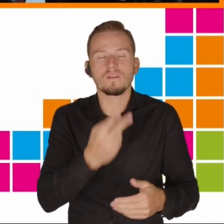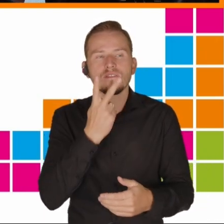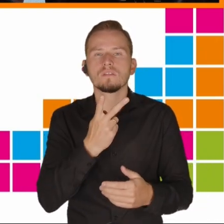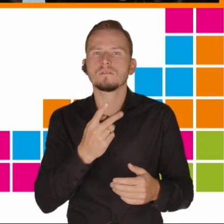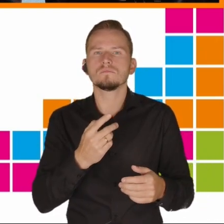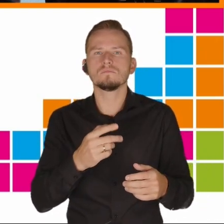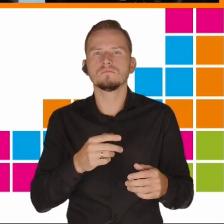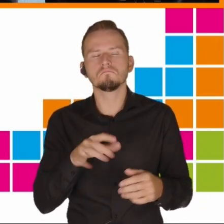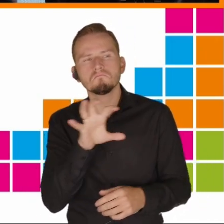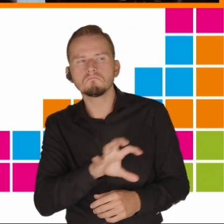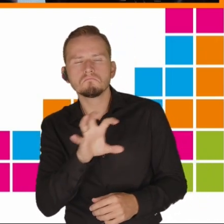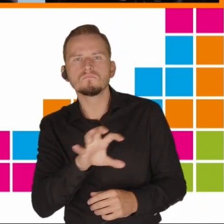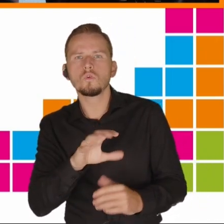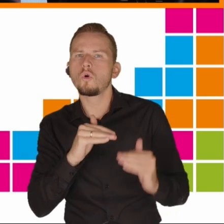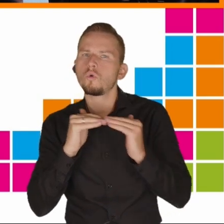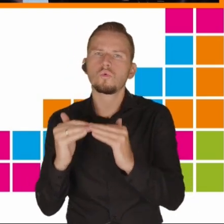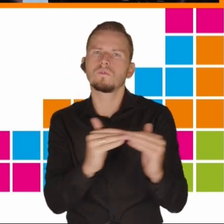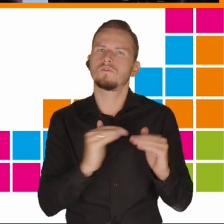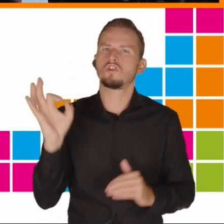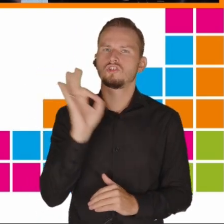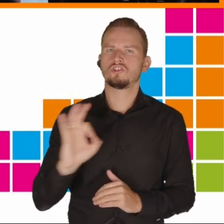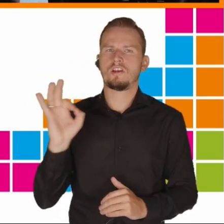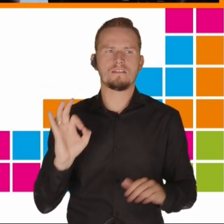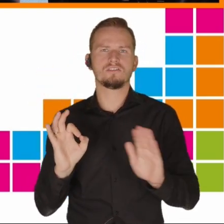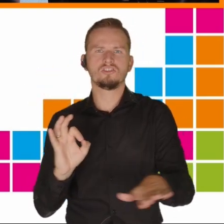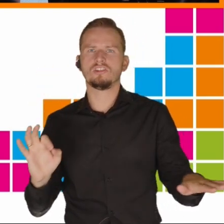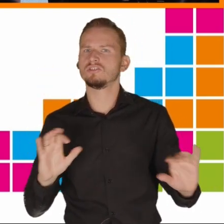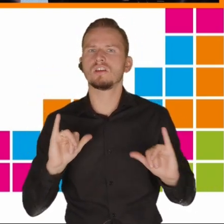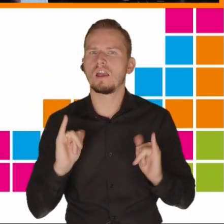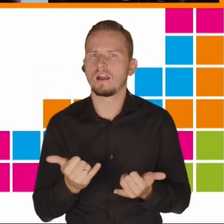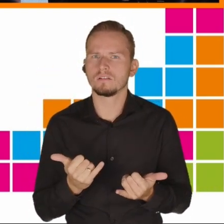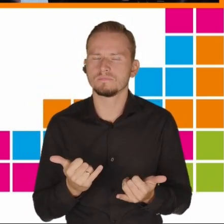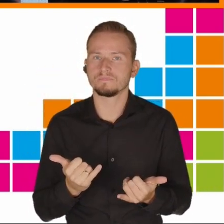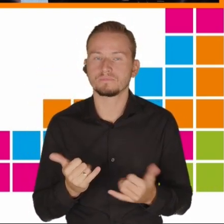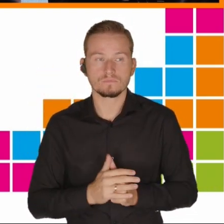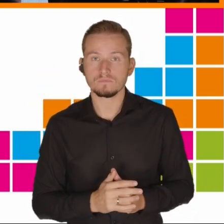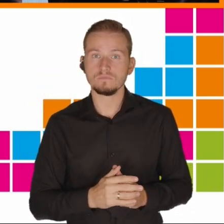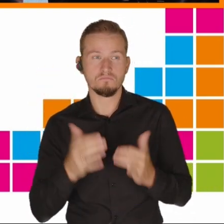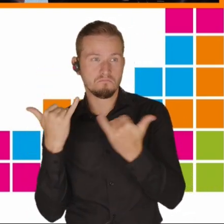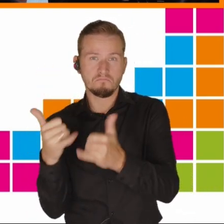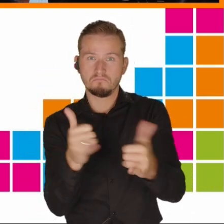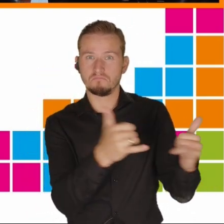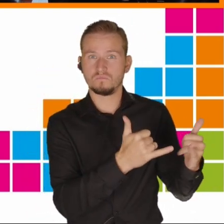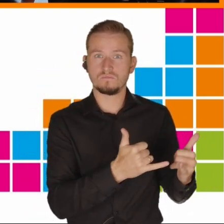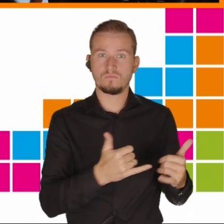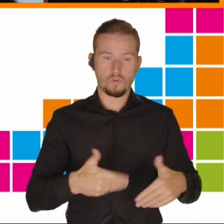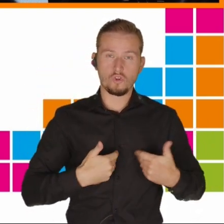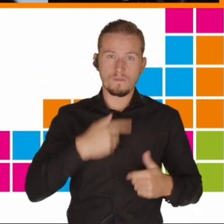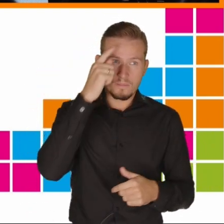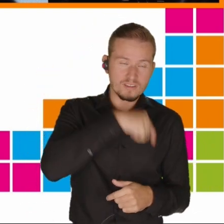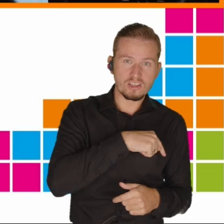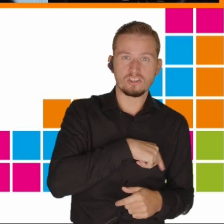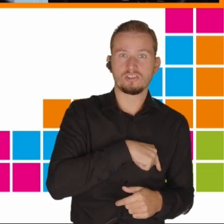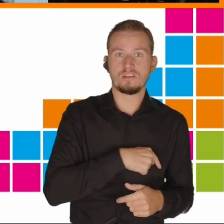dla dzieci, ponieważ różnice w zdrowiu fizycznym i psychicznym w dzieciństwie stanowią